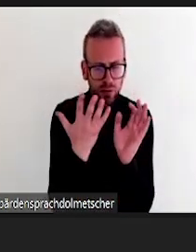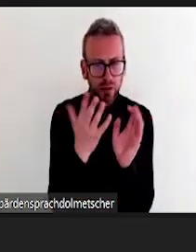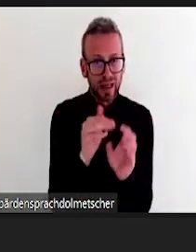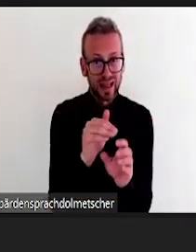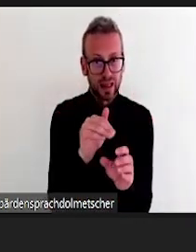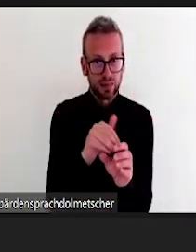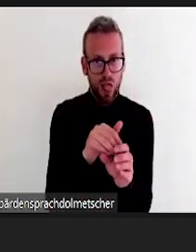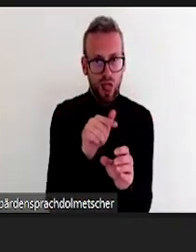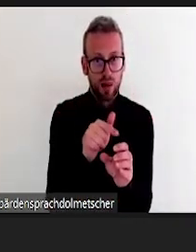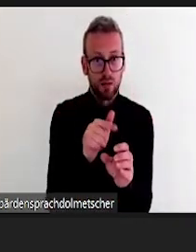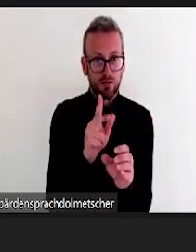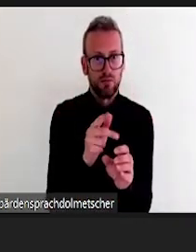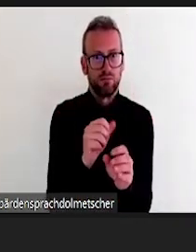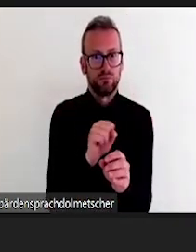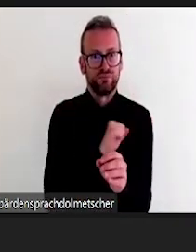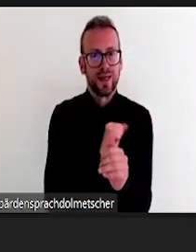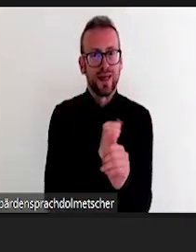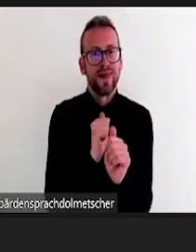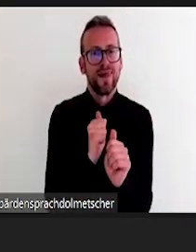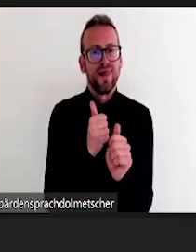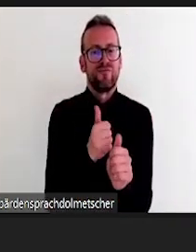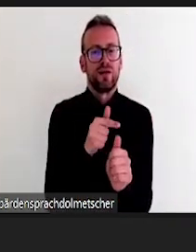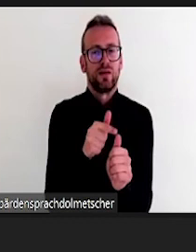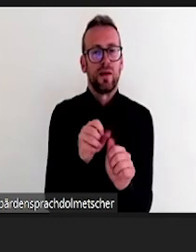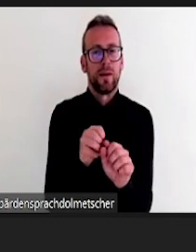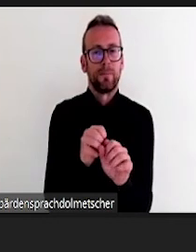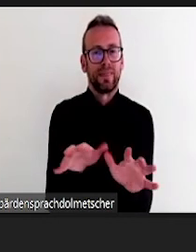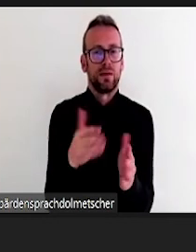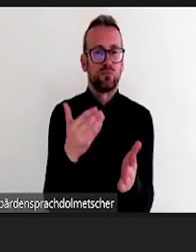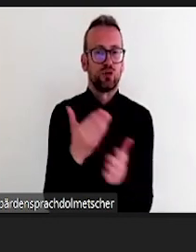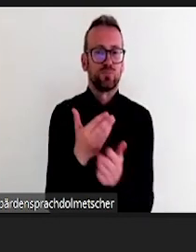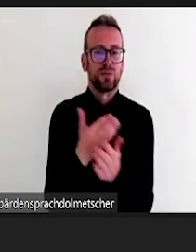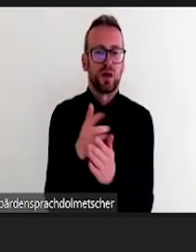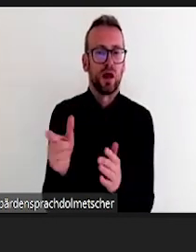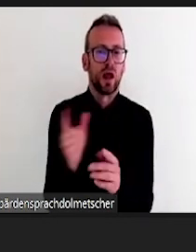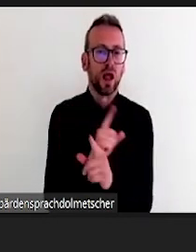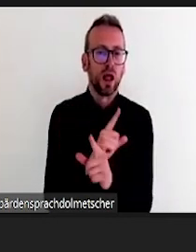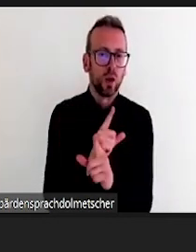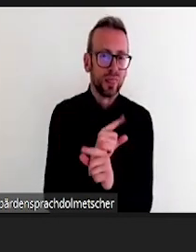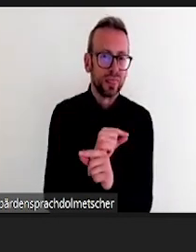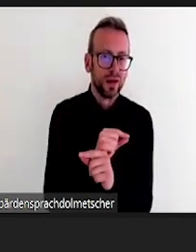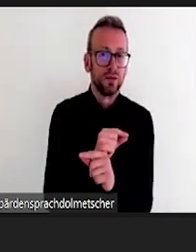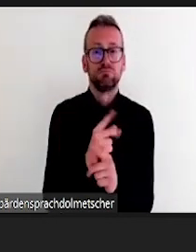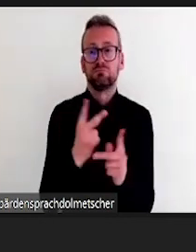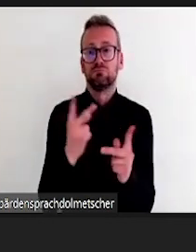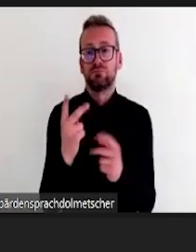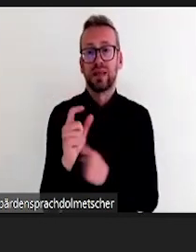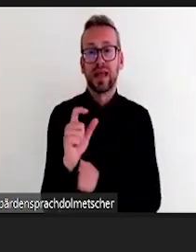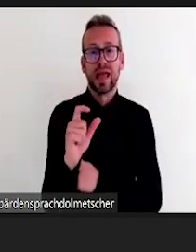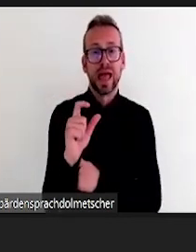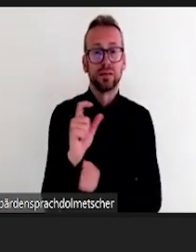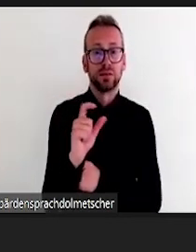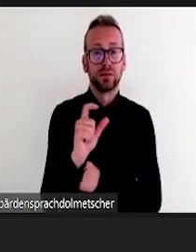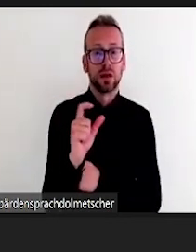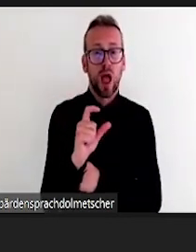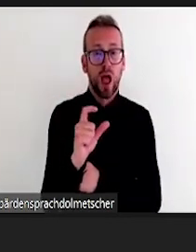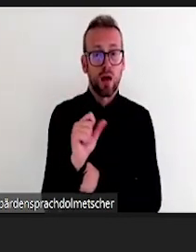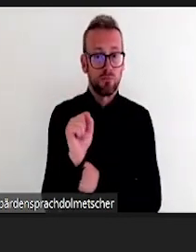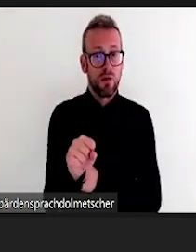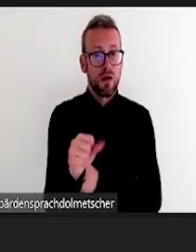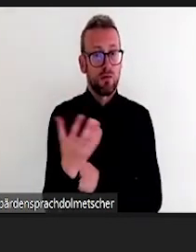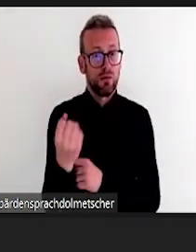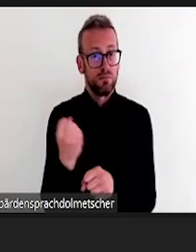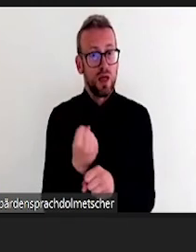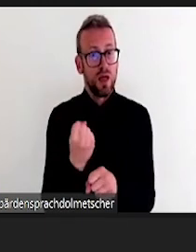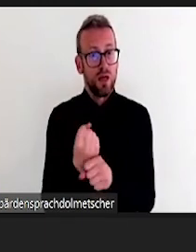dann entweder auch Alternativen anbieten oder es vielleicht ein bisschen auffangen, weil nicht jeder mit jedem Medium gut umgehen kann. Jetzt auch unabhängig